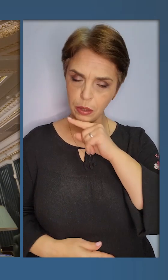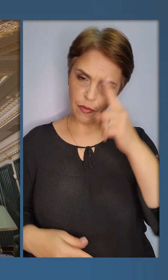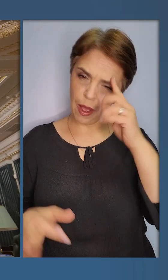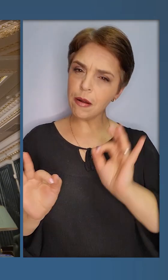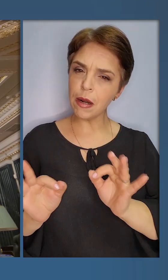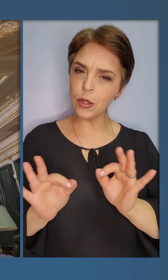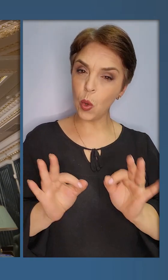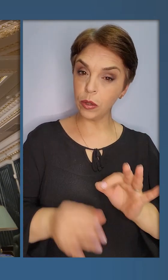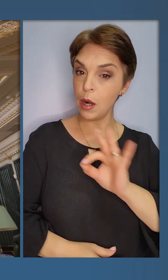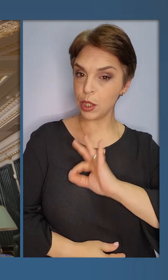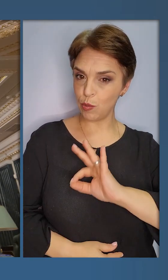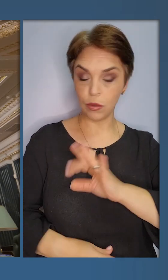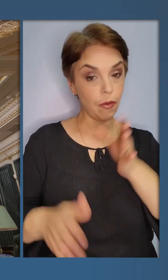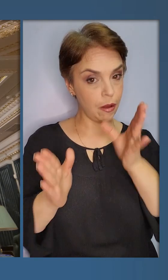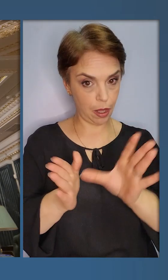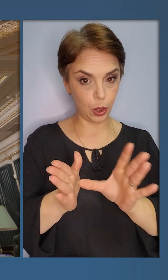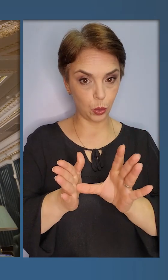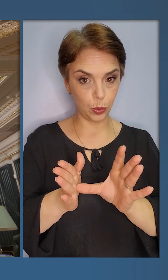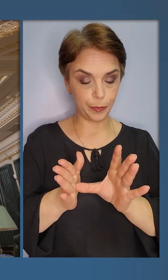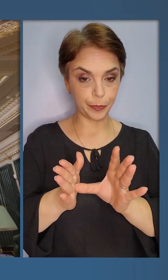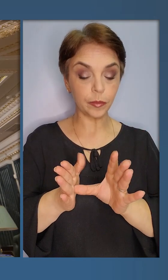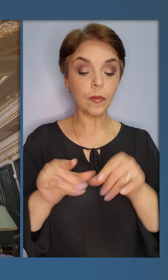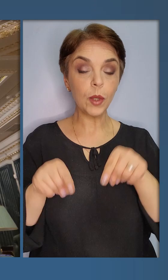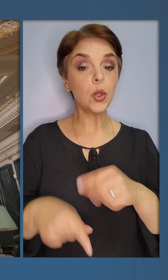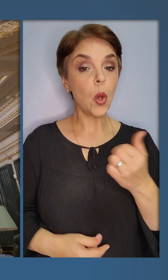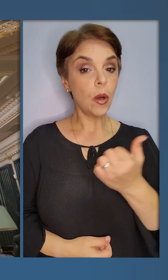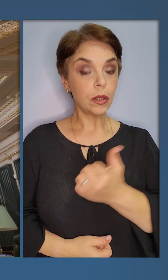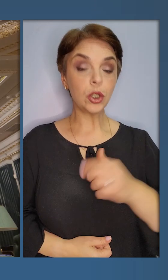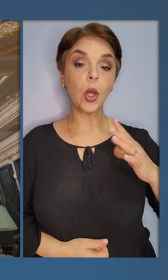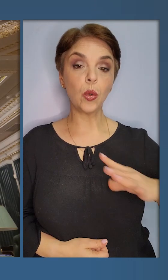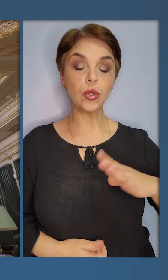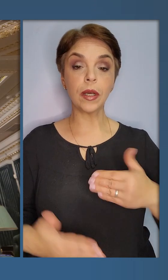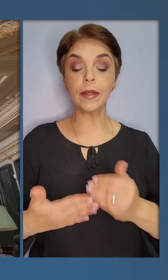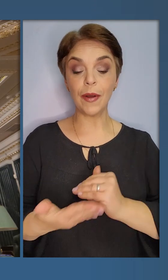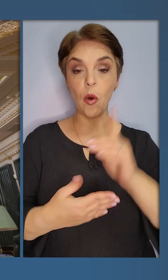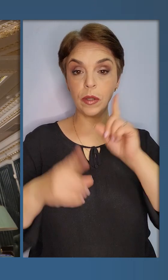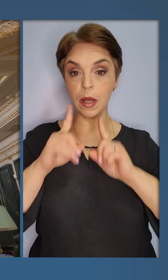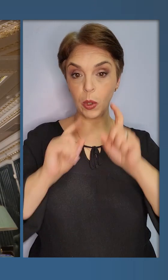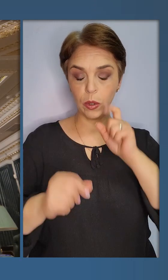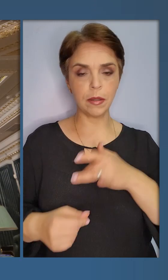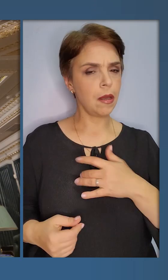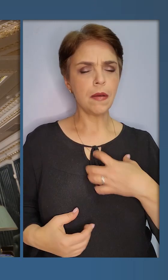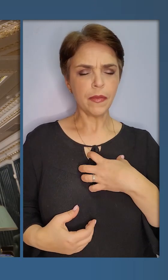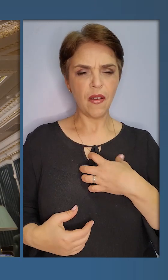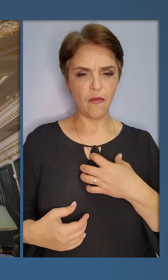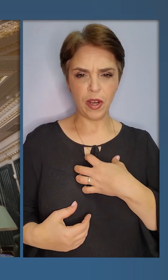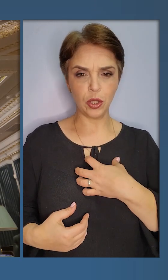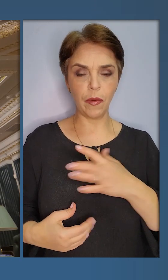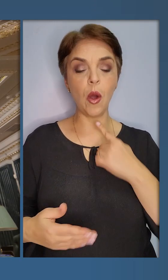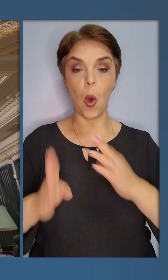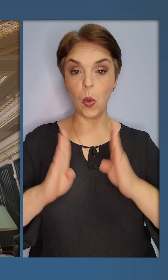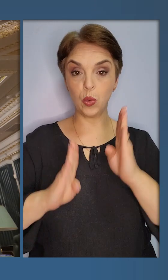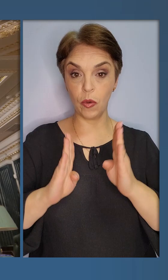раціонально споживає електрику. Цього тижня очікуємо від Верховної Ради України критично важливих